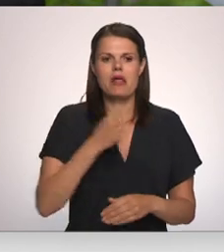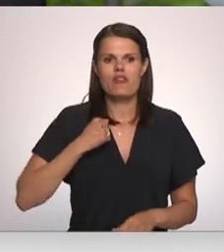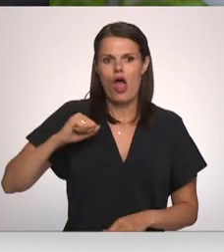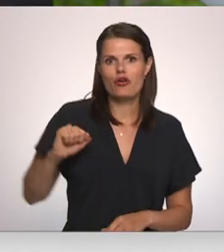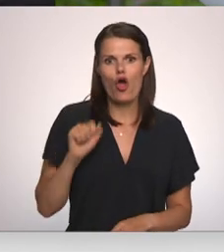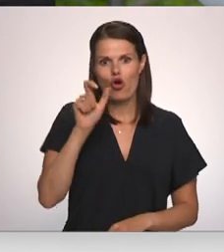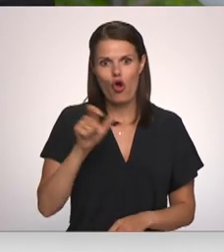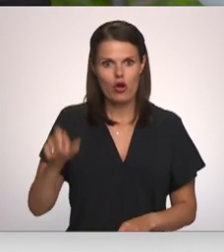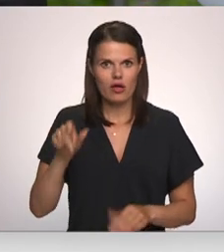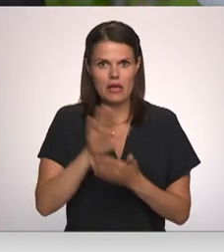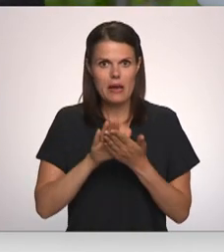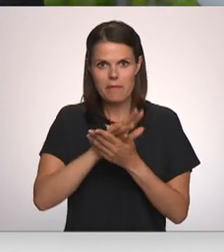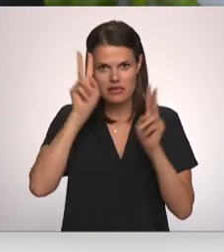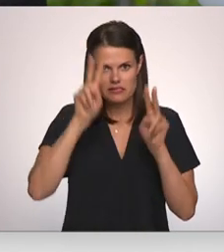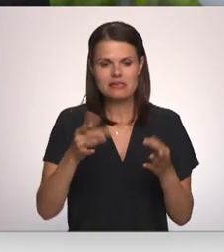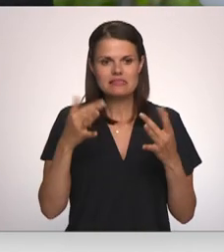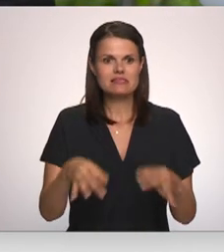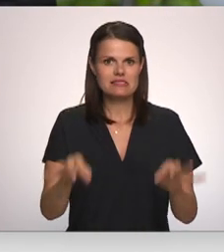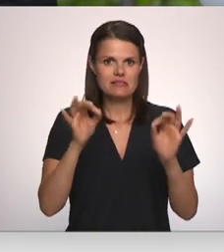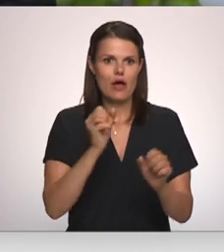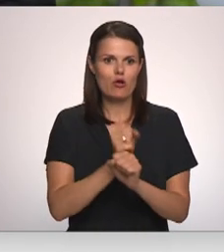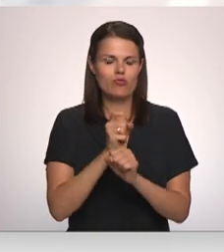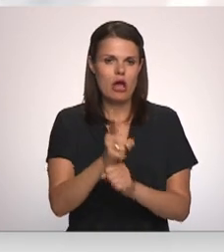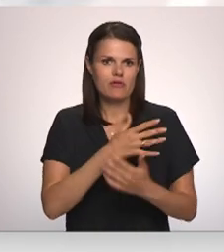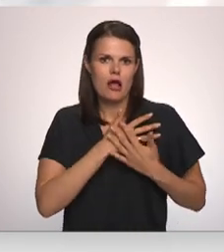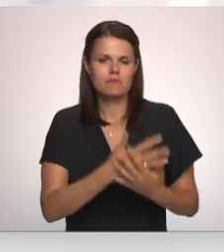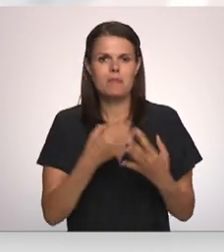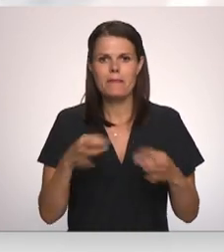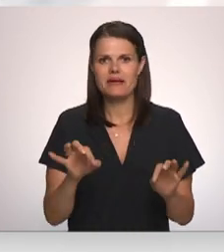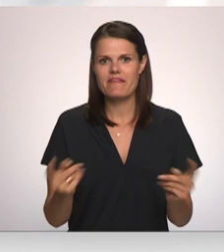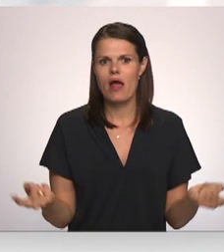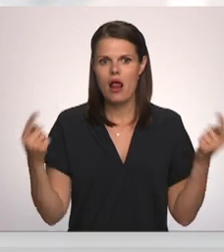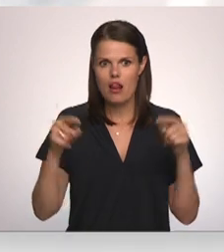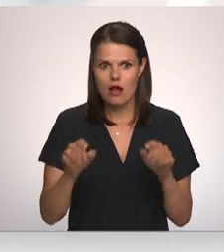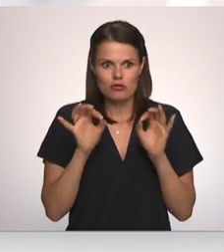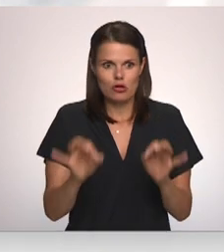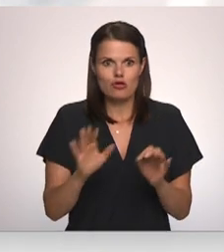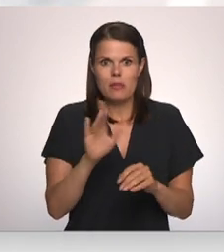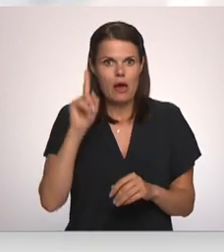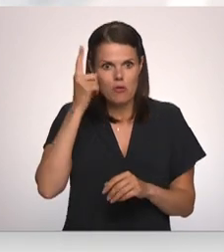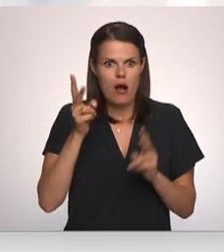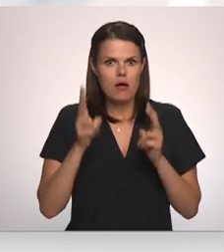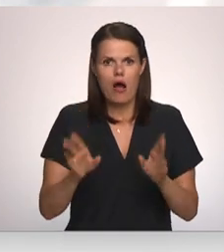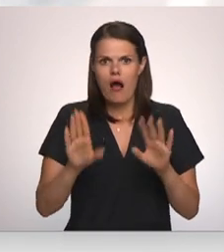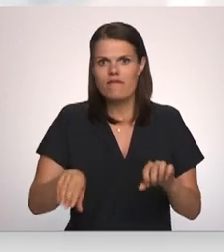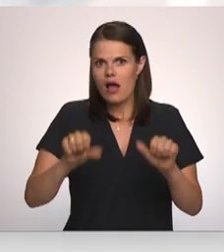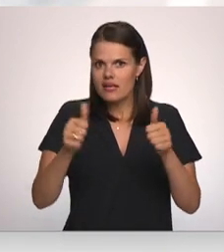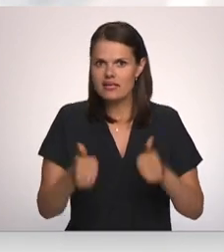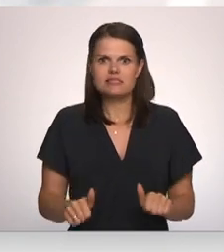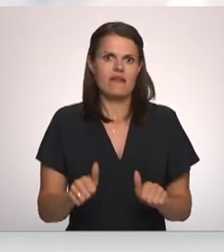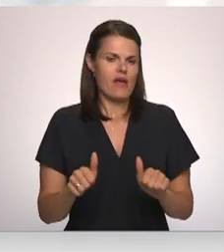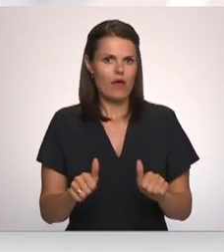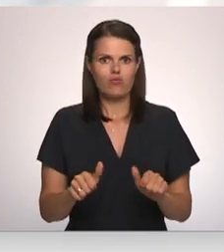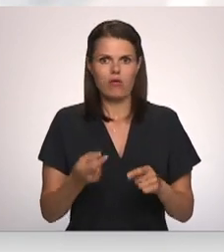nenojauta, cik sveitīgu darbu viņa dara brīvajā laikā. Godīgi sakot, tā kā prāta ar neatverimu, kā var ne no kā izveidot tādu